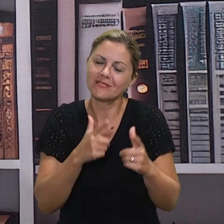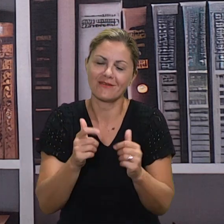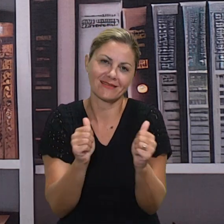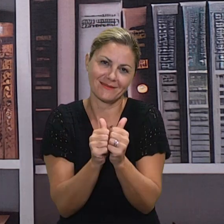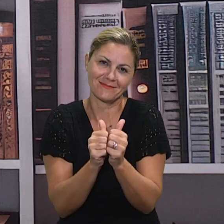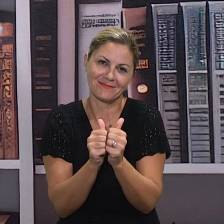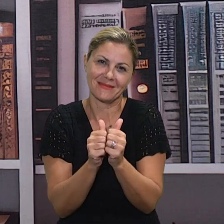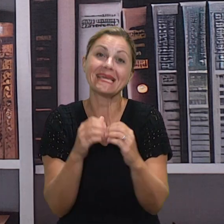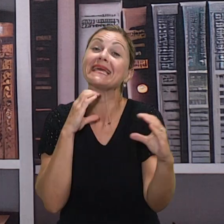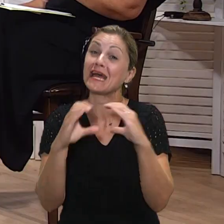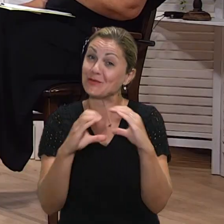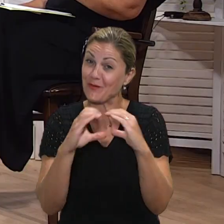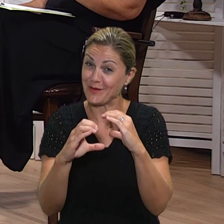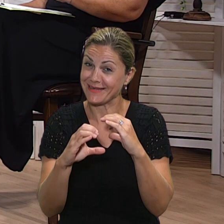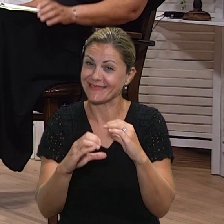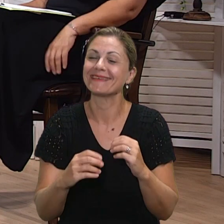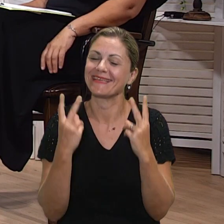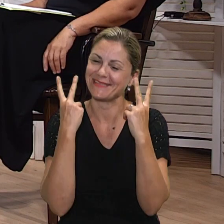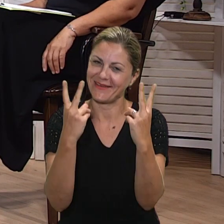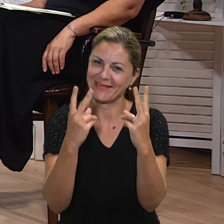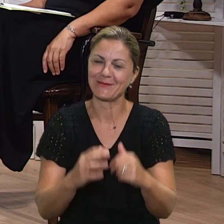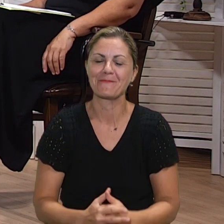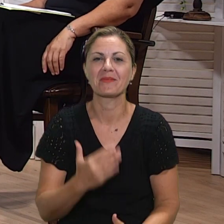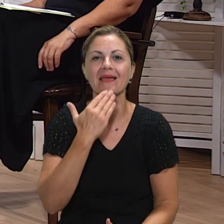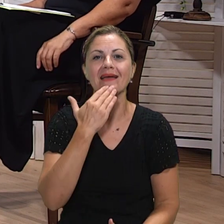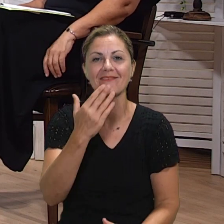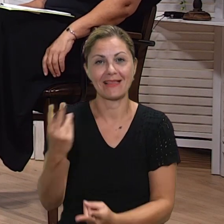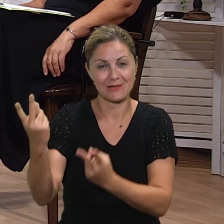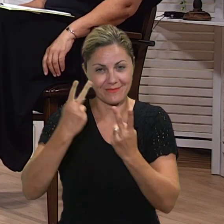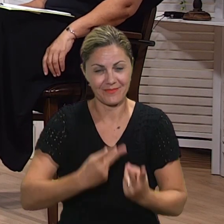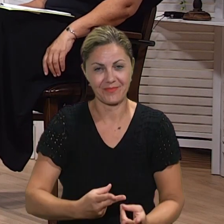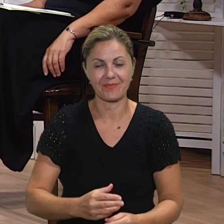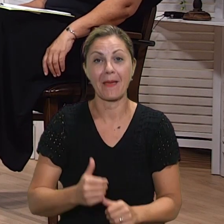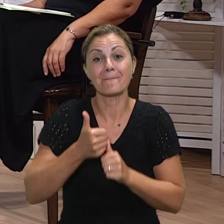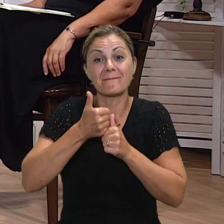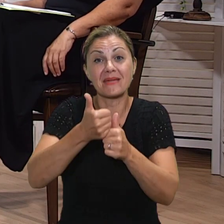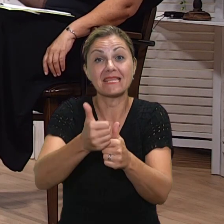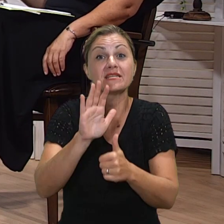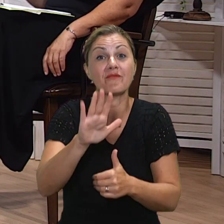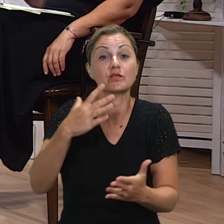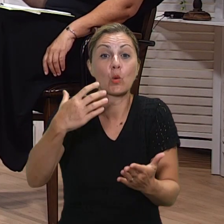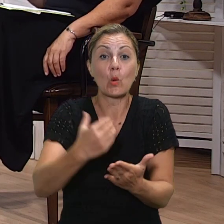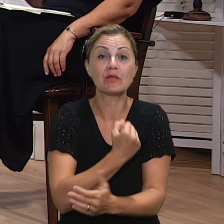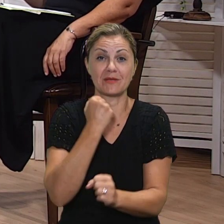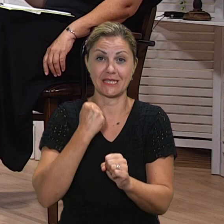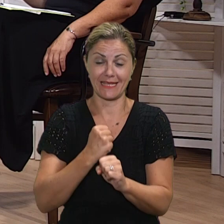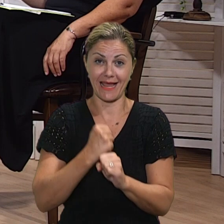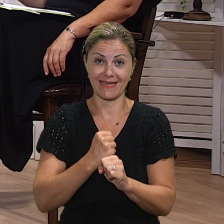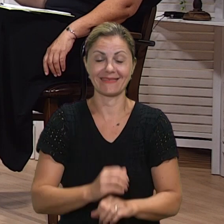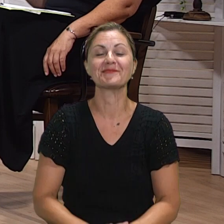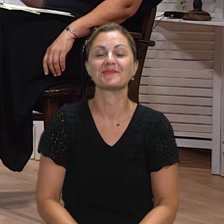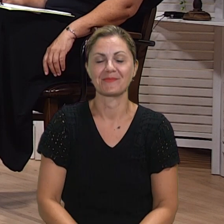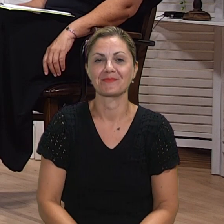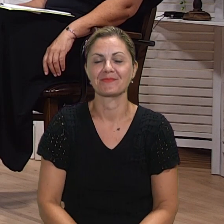trenutku s njima. I treba razgovarati sa djecom. I treba razgovarati s njima. Hvala na gostovanju našoj emisiji. Naravno, pratit ćemo i dalje vaš uspješan rad. Poglaviti ove